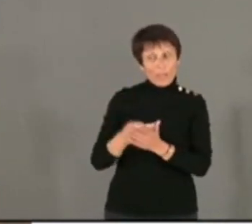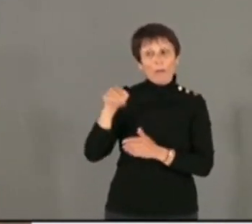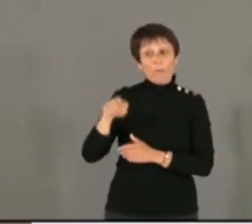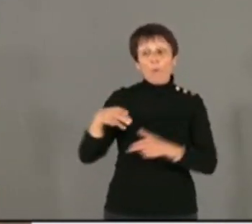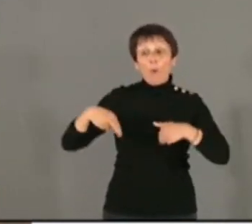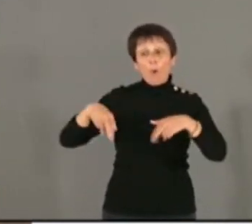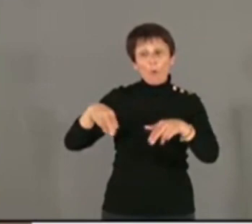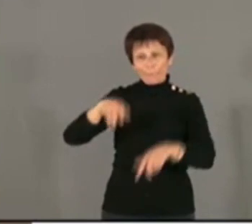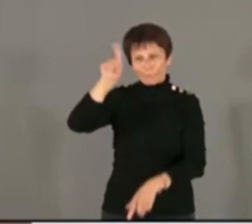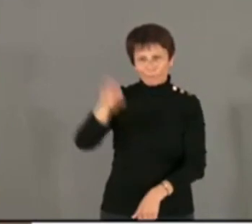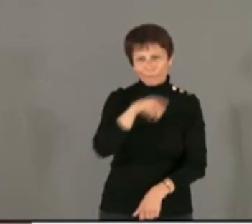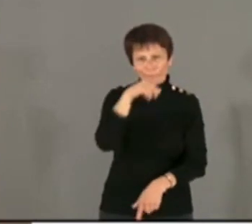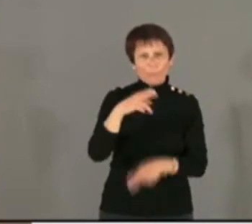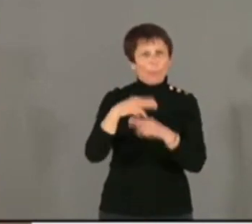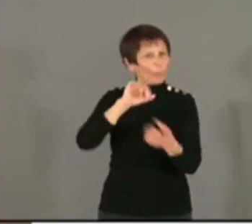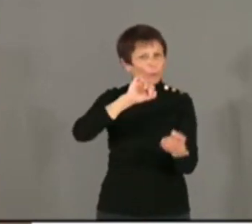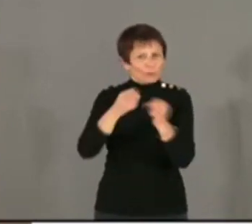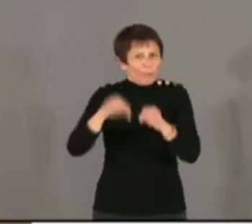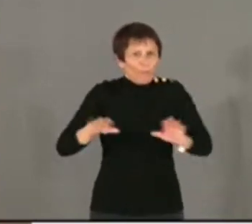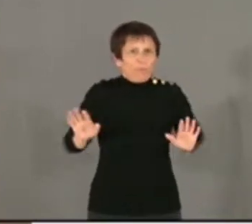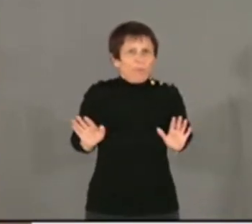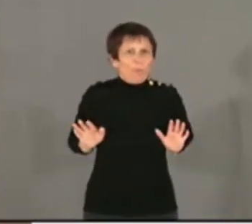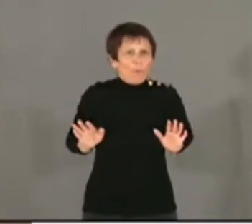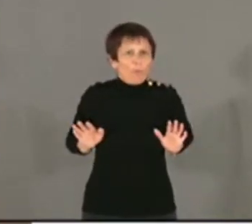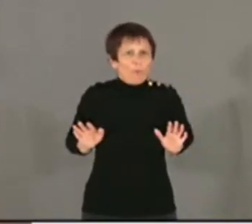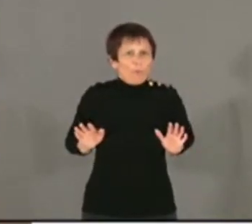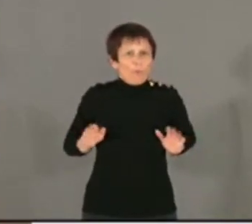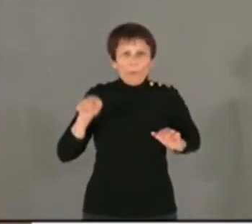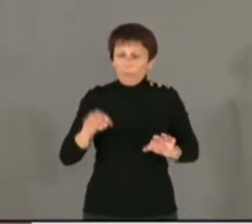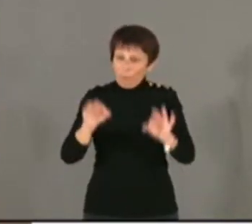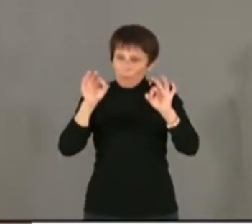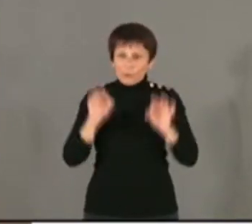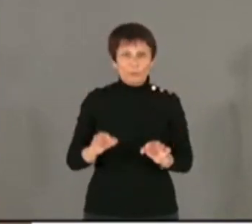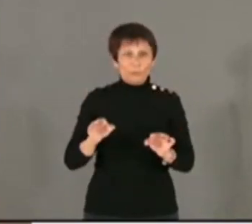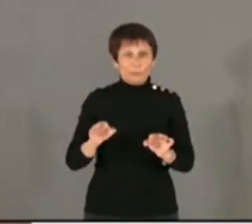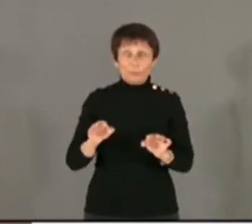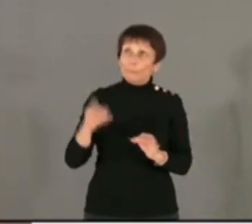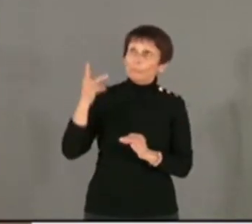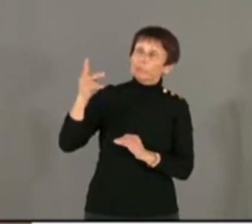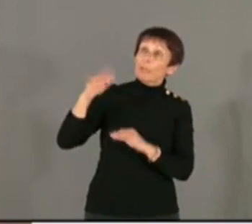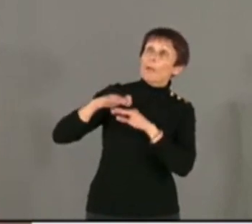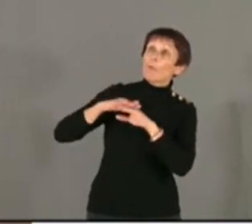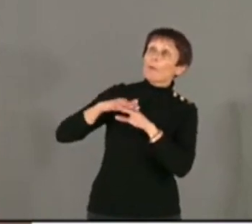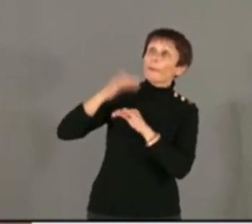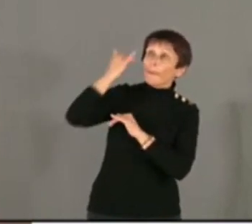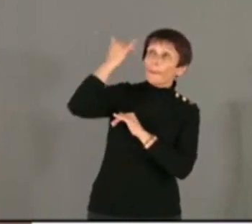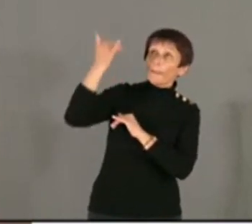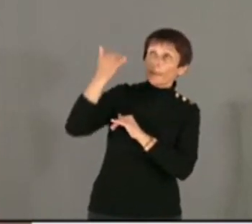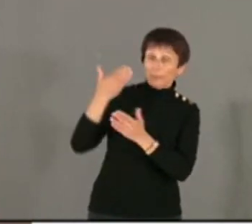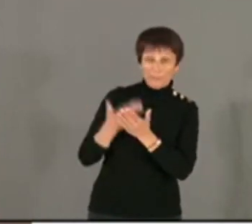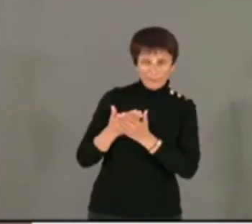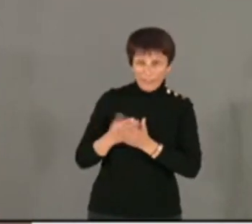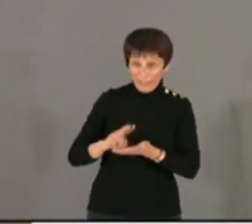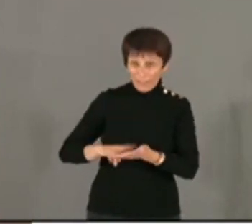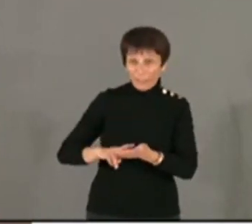la rue qui porte ce nom. Il va falloir aller jusqu'au bout de votre idéologie parce que c'est ça la réalité.